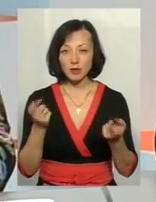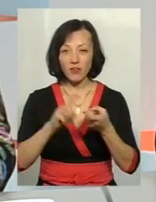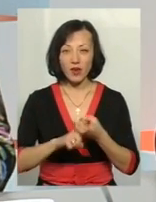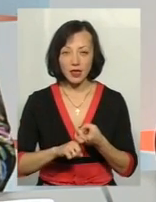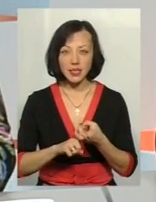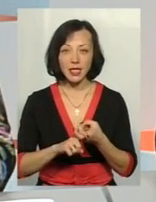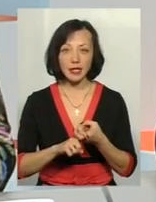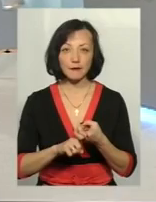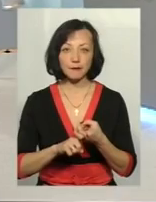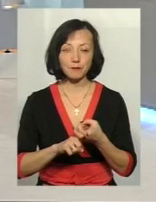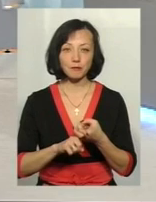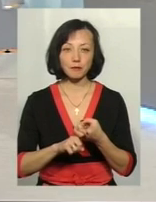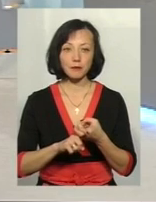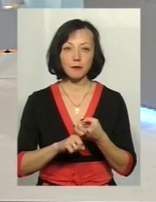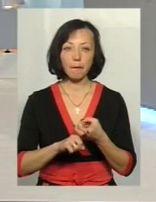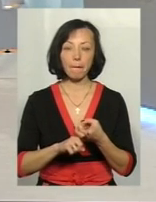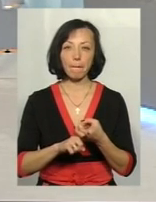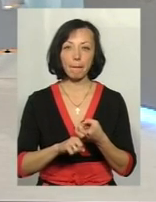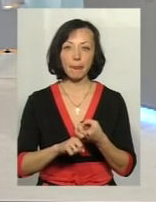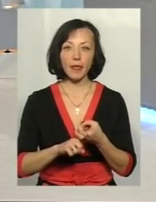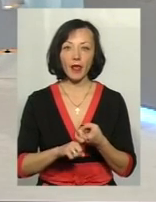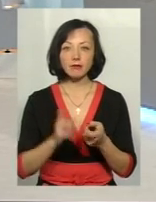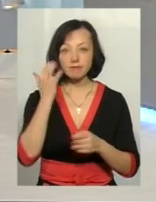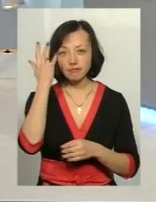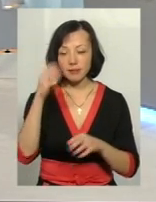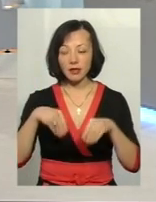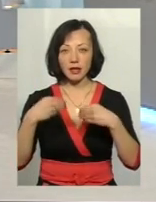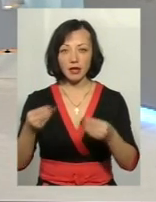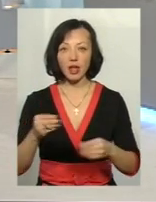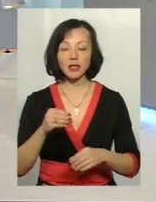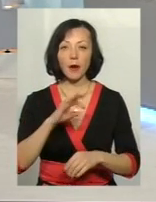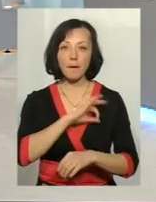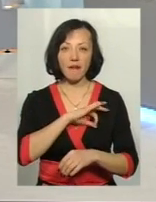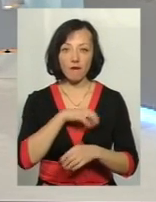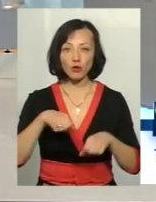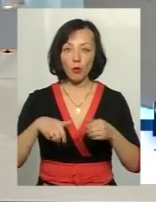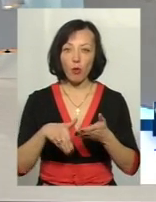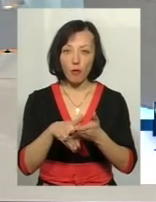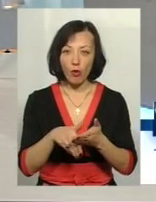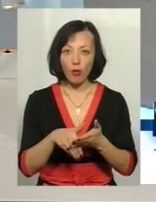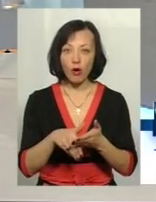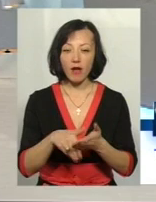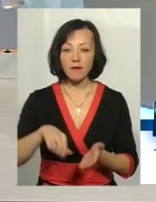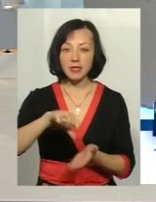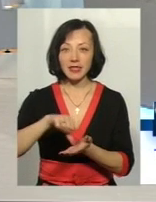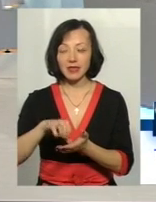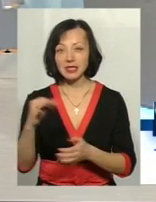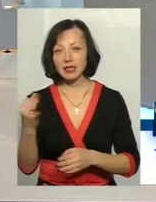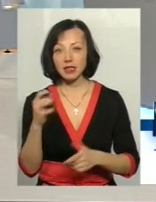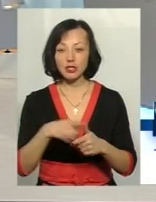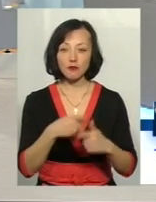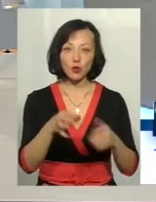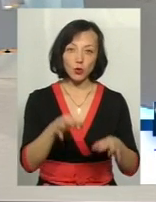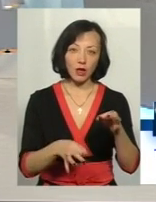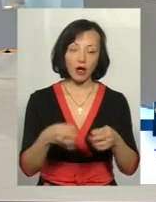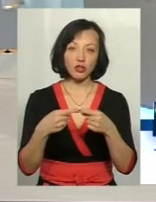має на меті надати її правову допомогу, саме в представництві інтересів, чи в судах, чи